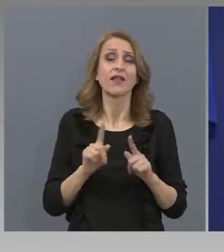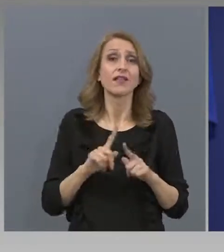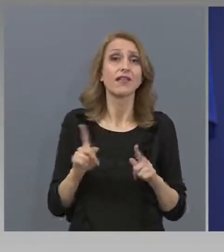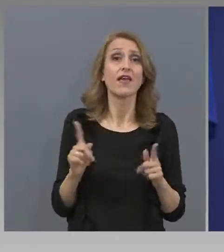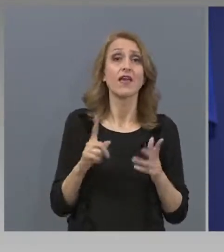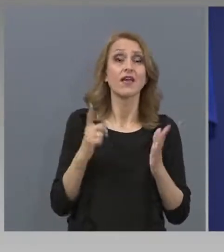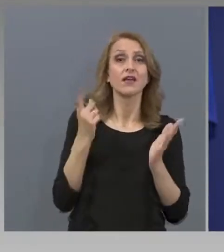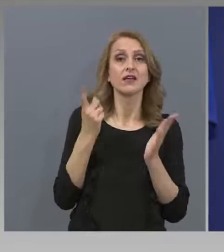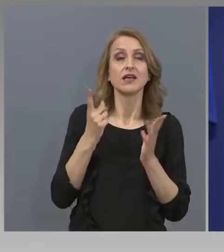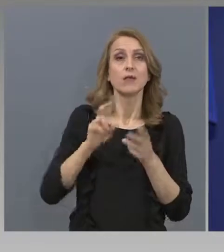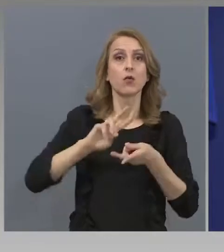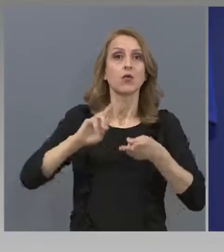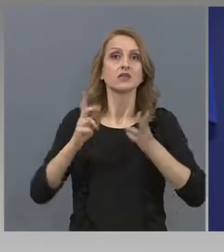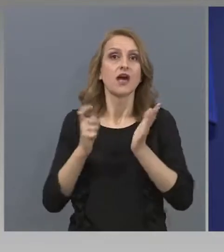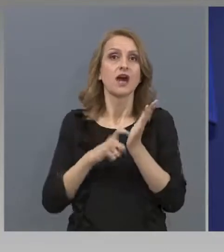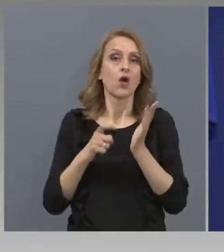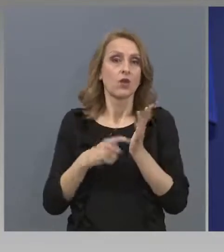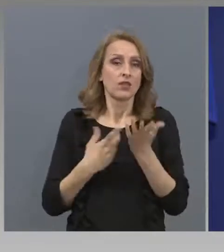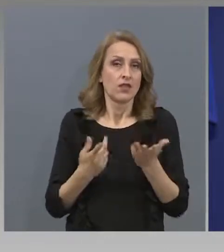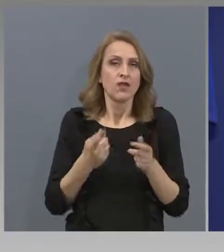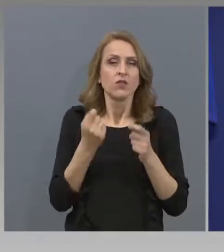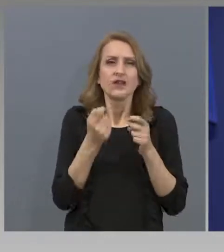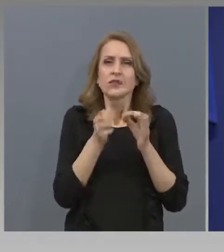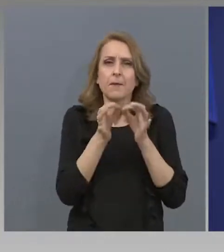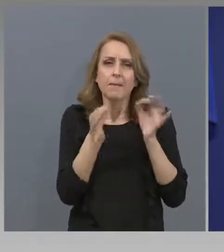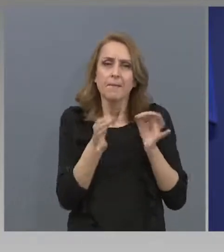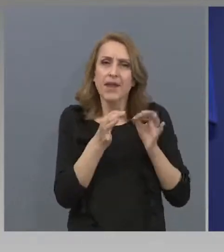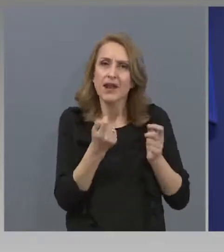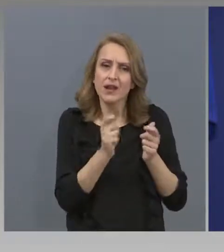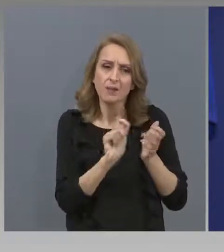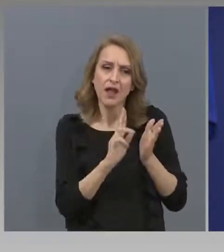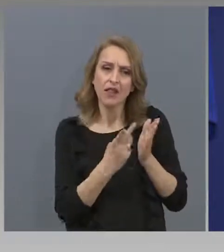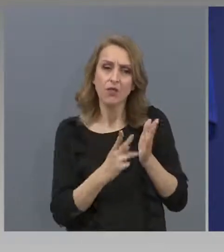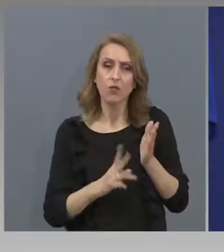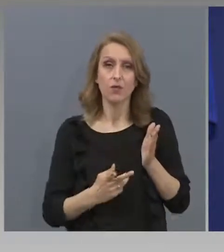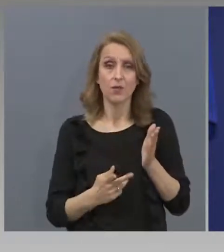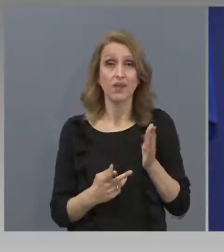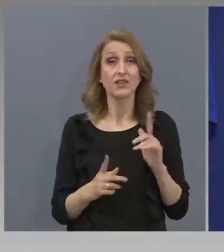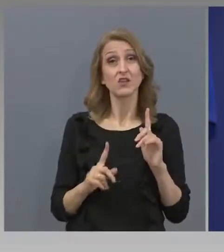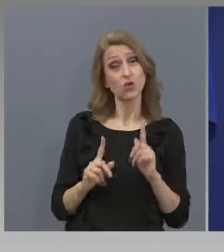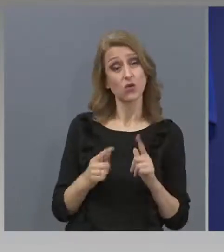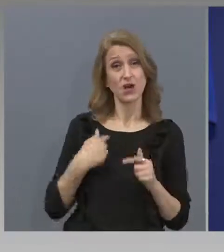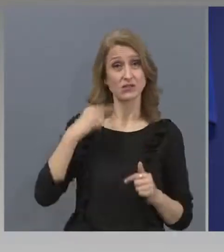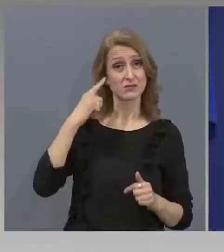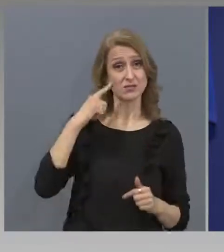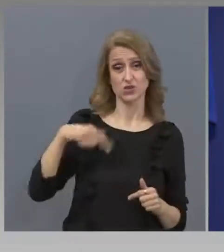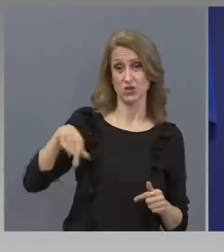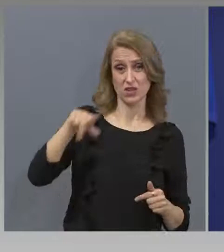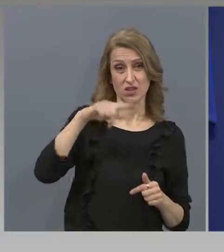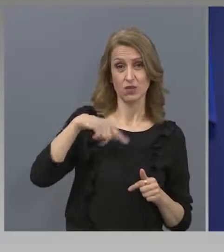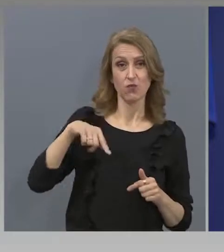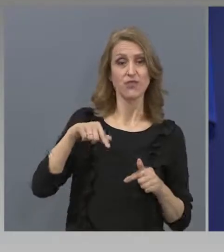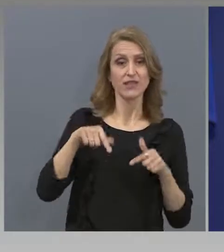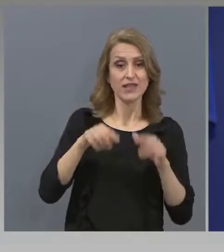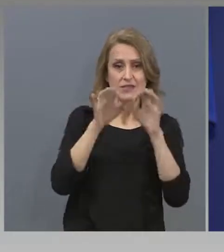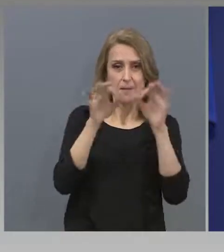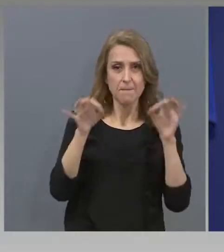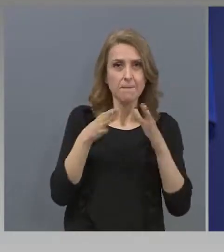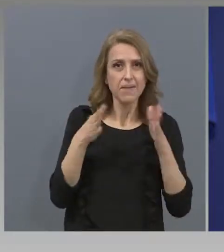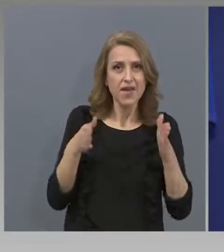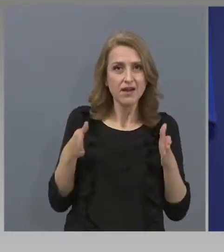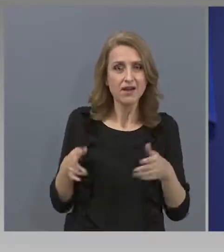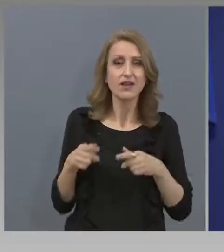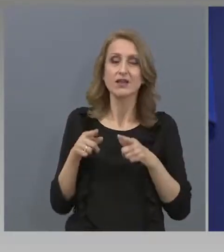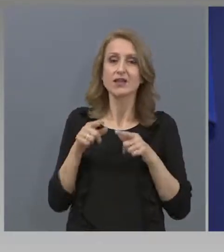подводна част на нашите мерки. От друга страна са много важни. Аз твърде мисля, че са практически мерки, които са полезни и